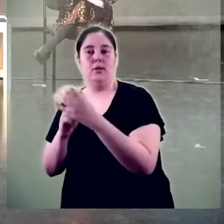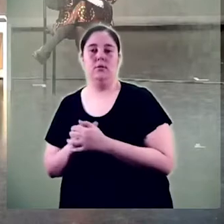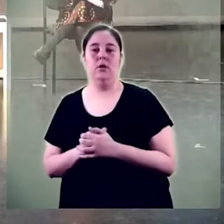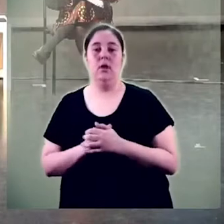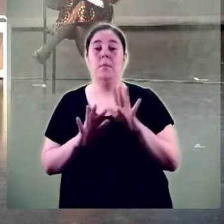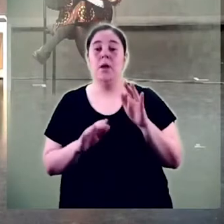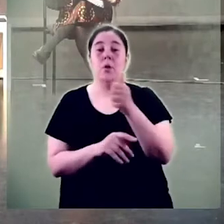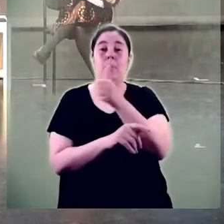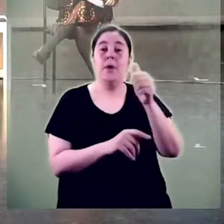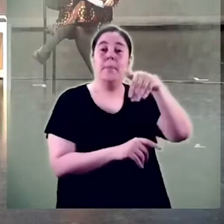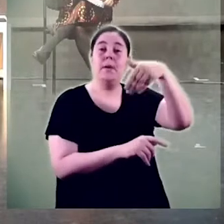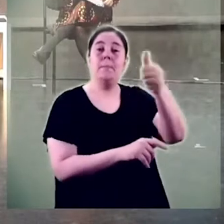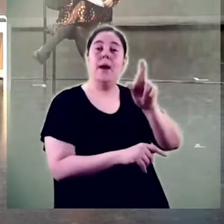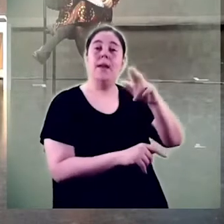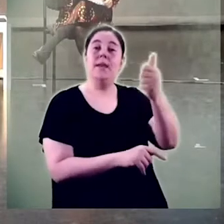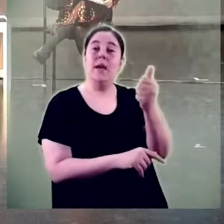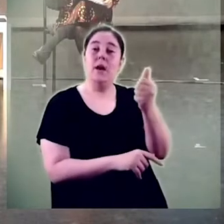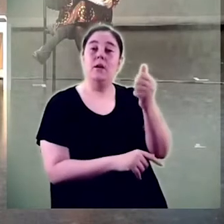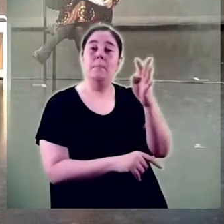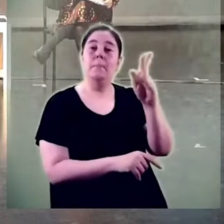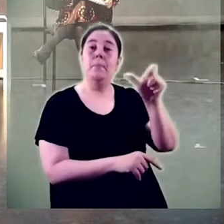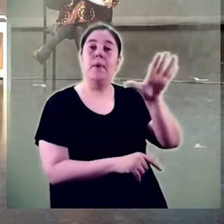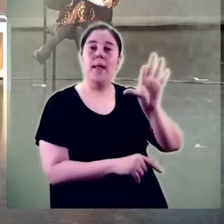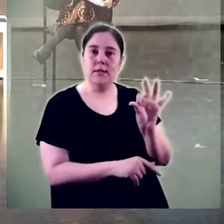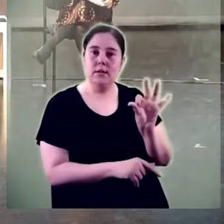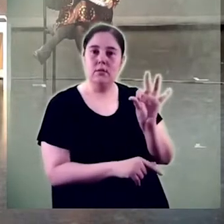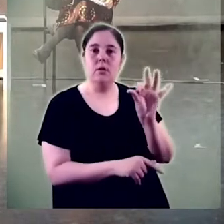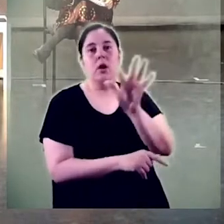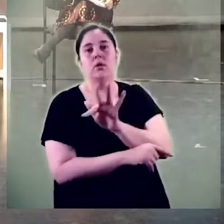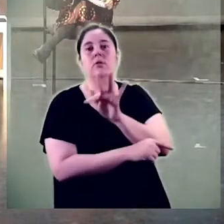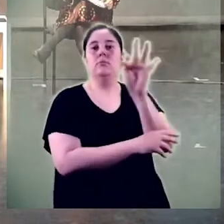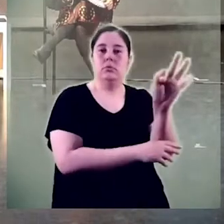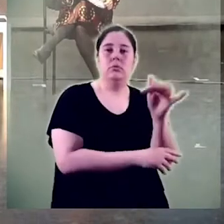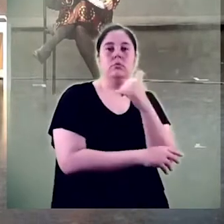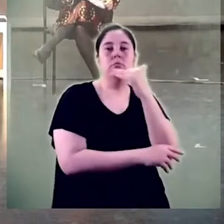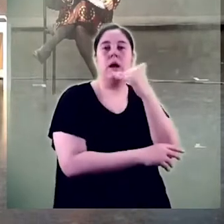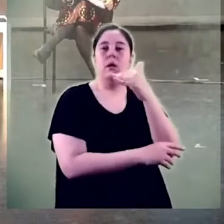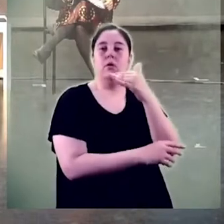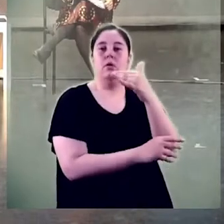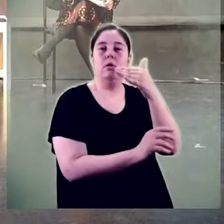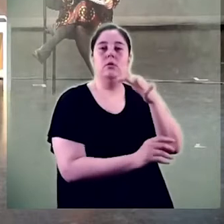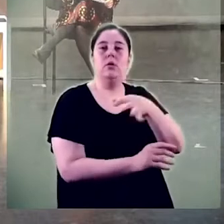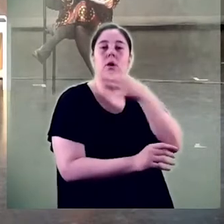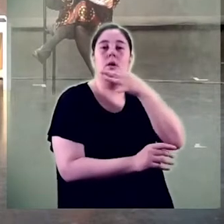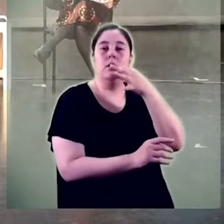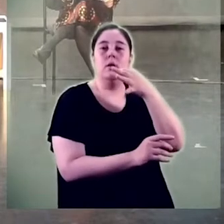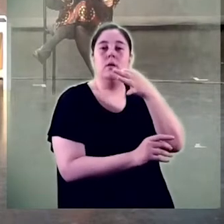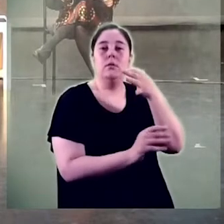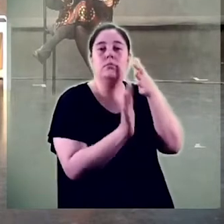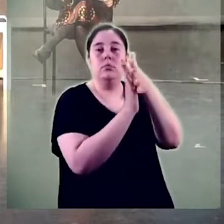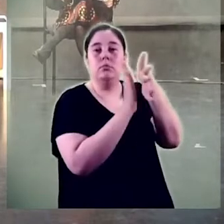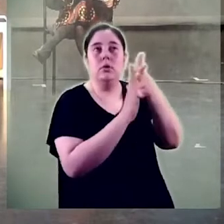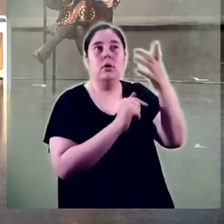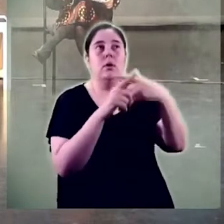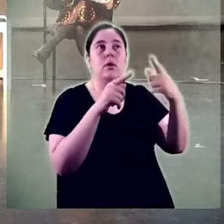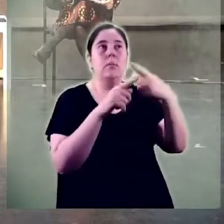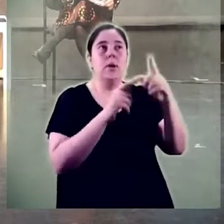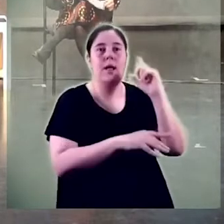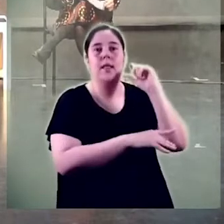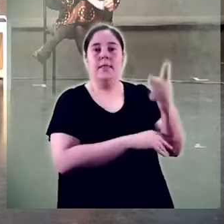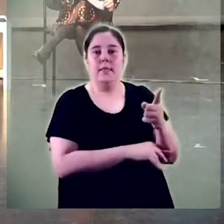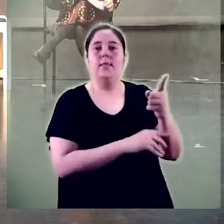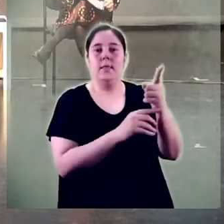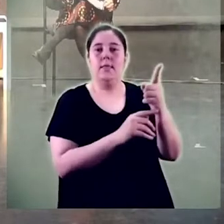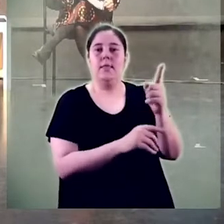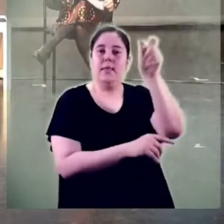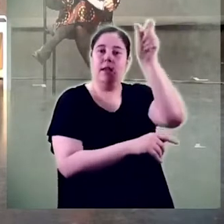podria la Maria Prats, no?, fer, doncs, un petit parlament com a directora de l'Observatori. La Maria, perquè